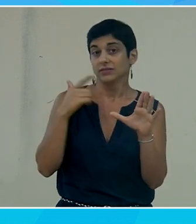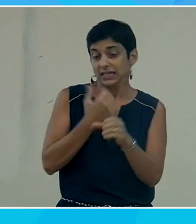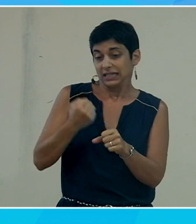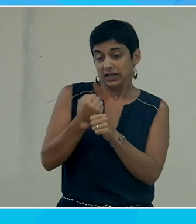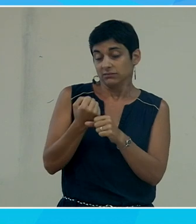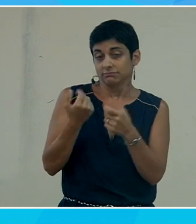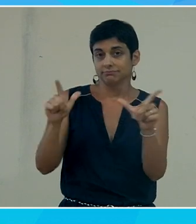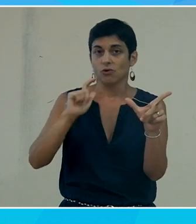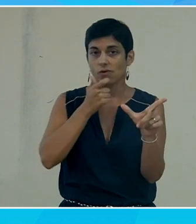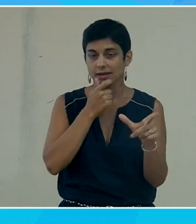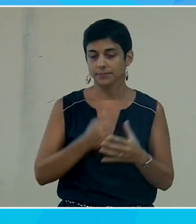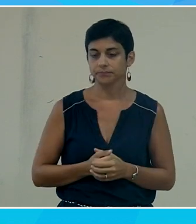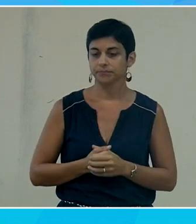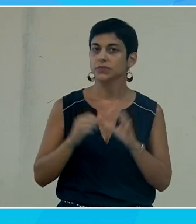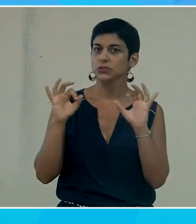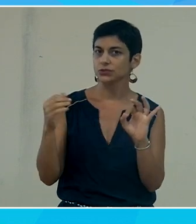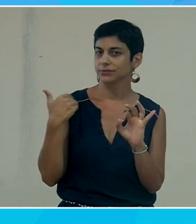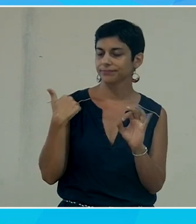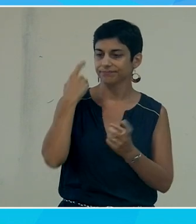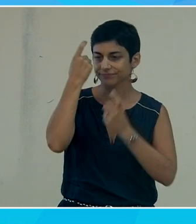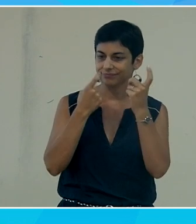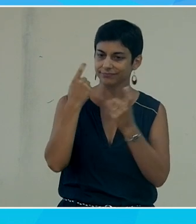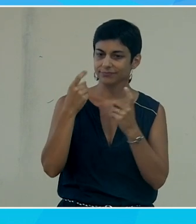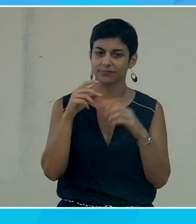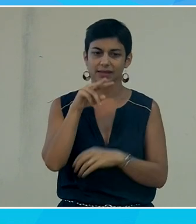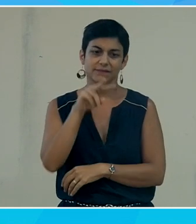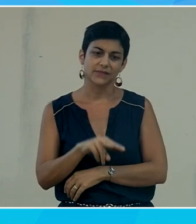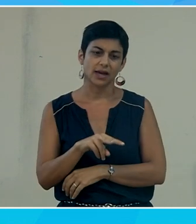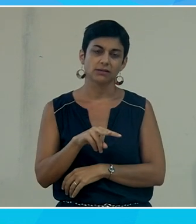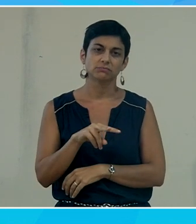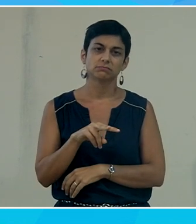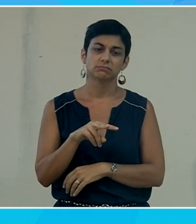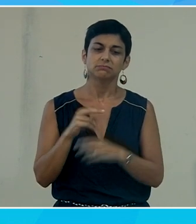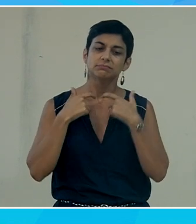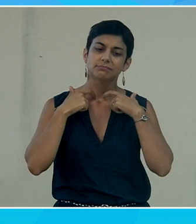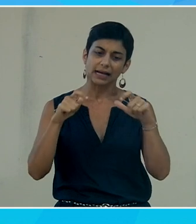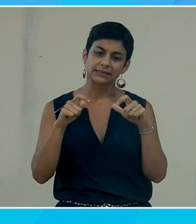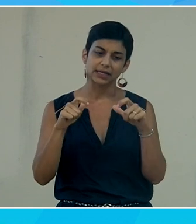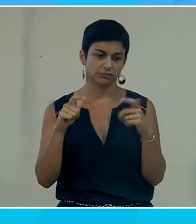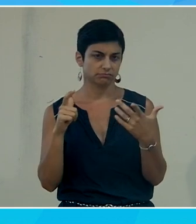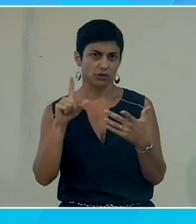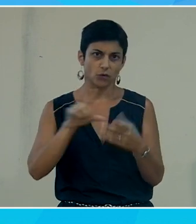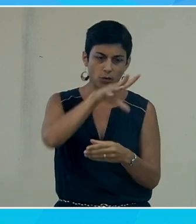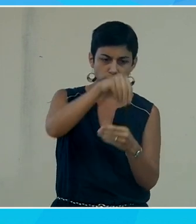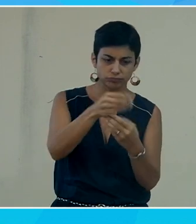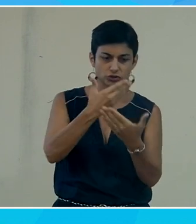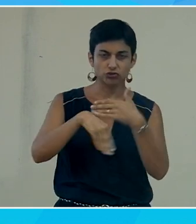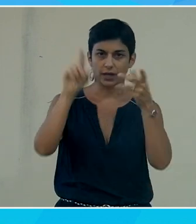s'est posé la question effectivement de'accessibilité enfin de la développer sur Android on a eu